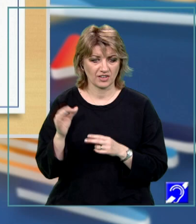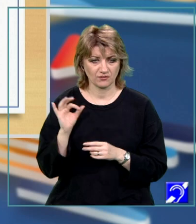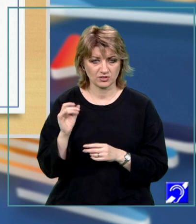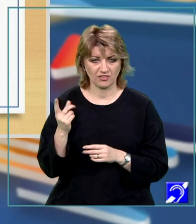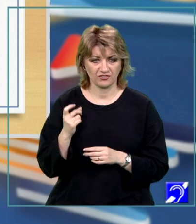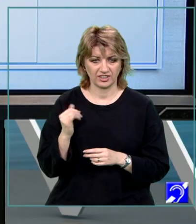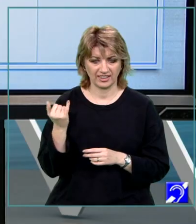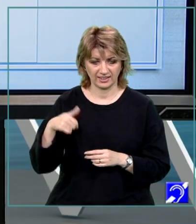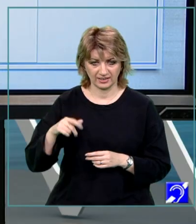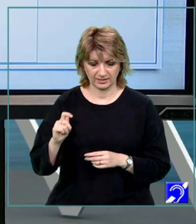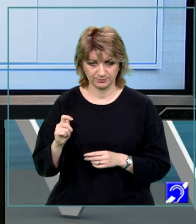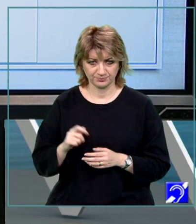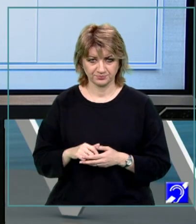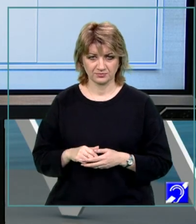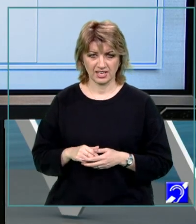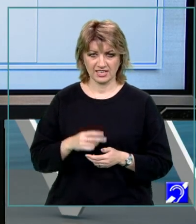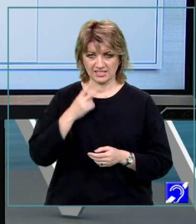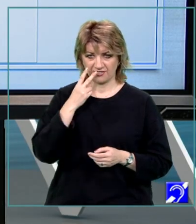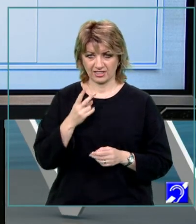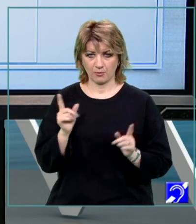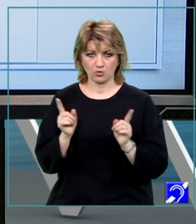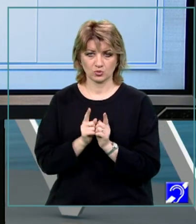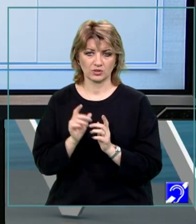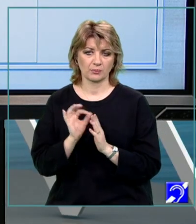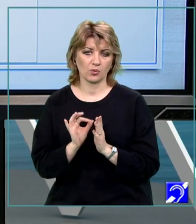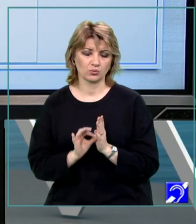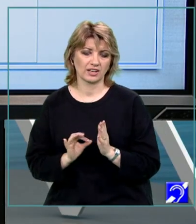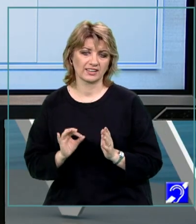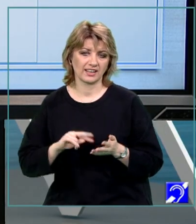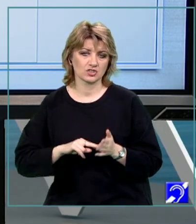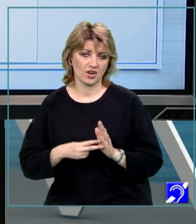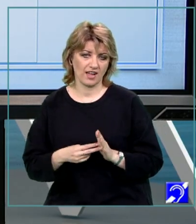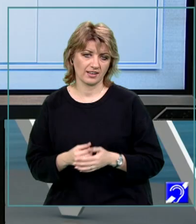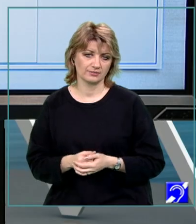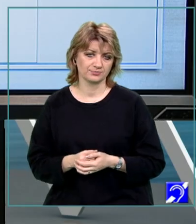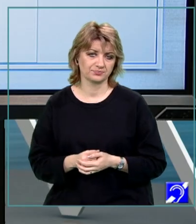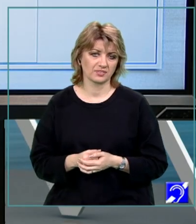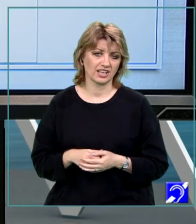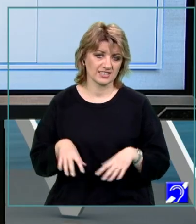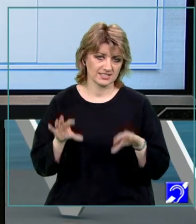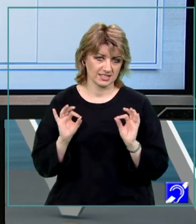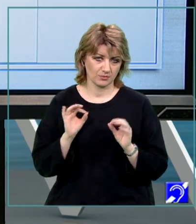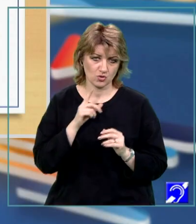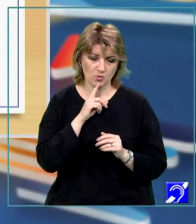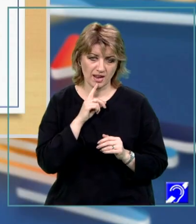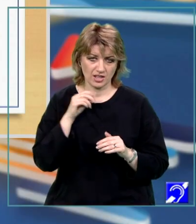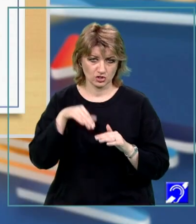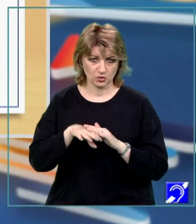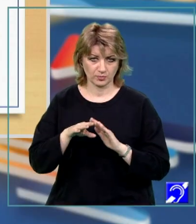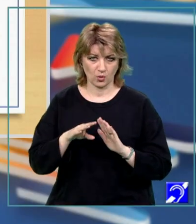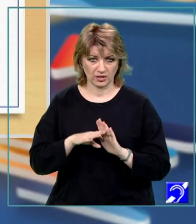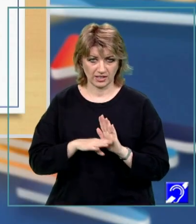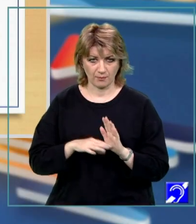va fi tot int. Să vedem o scurtă propunere de rezolvare. Identificăm numele subprogramului,